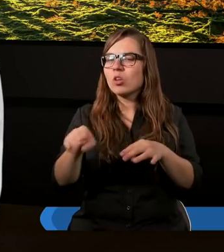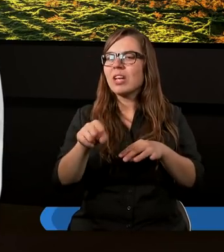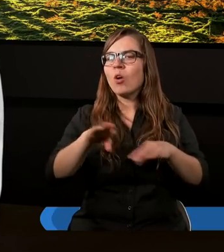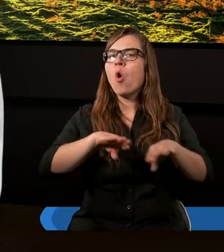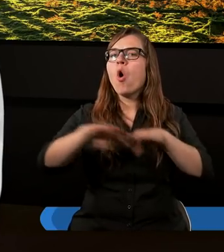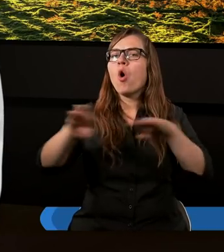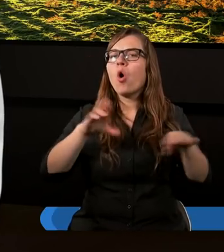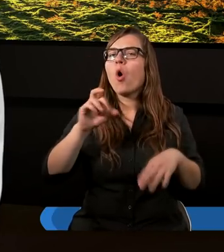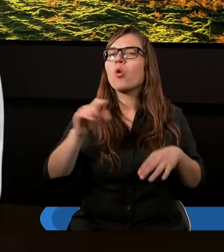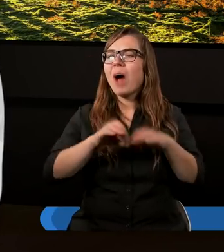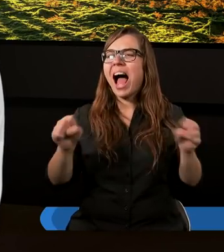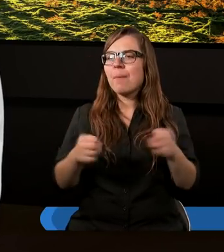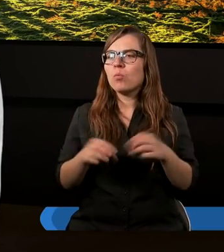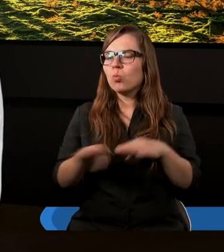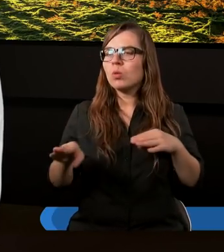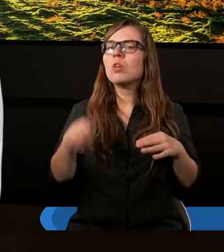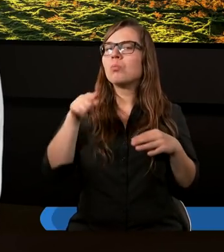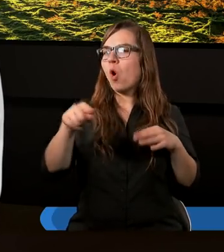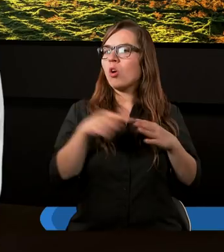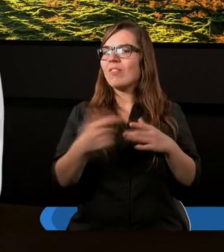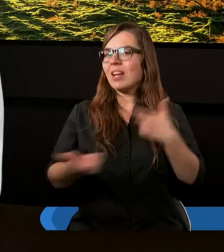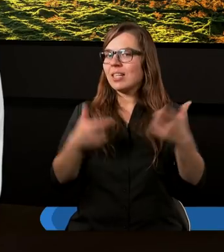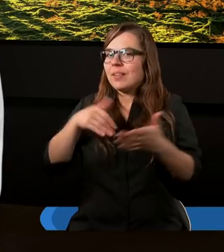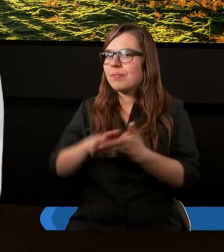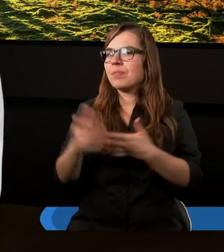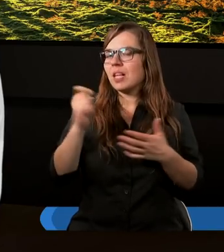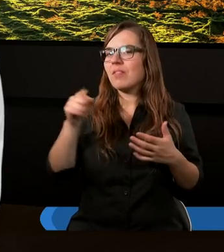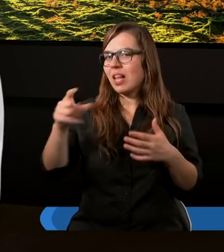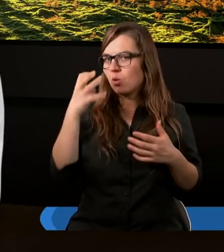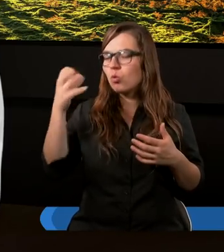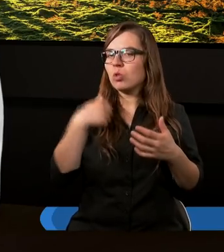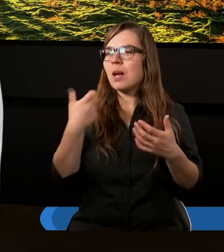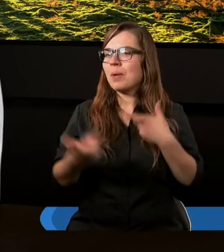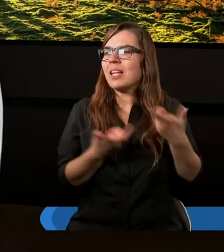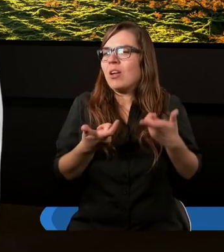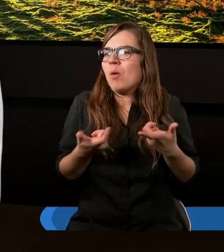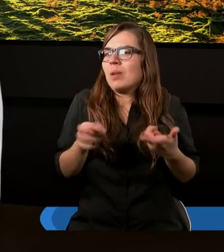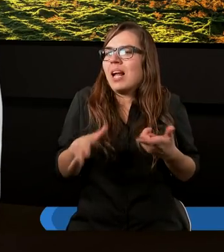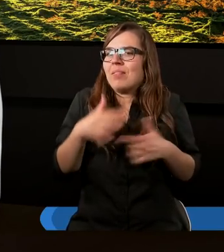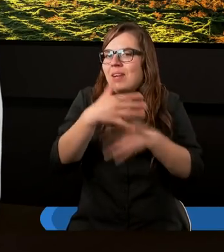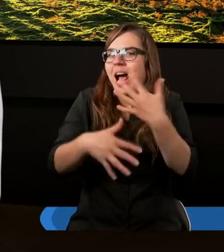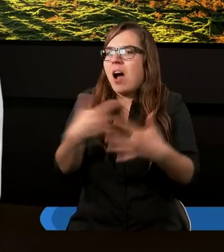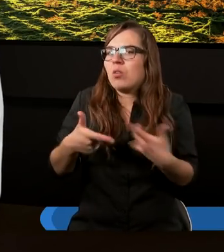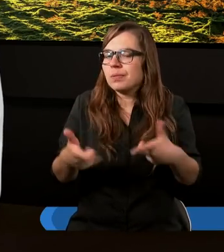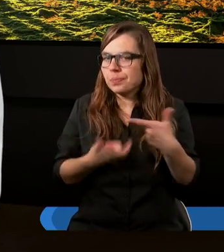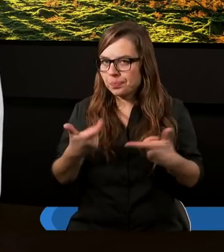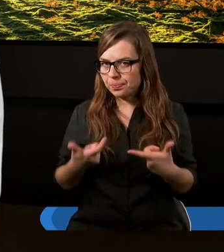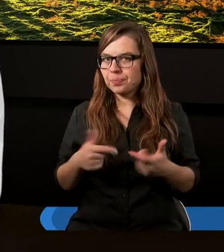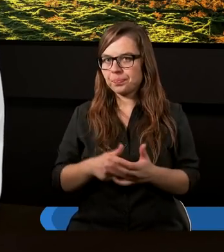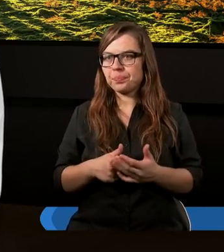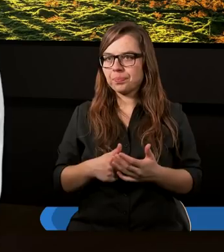to oni wezwali tego nowego króla, żeby został ich królem. Tak.